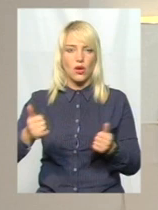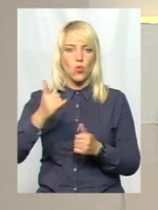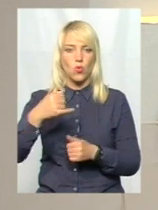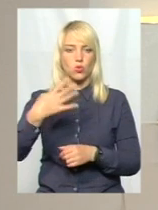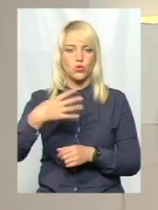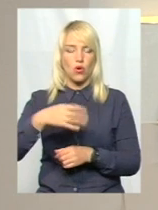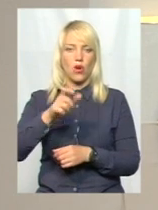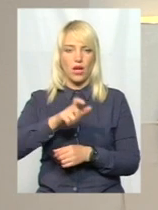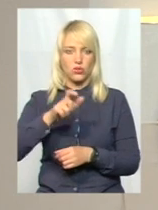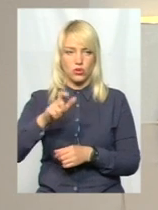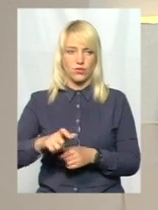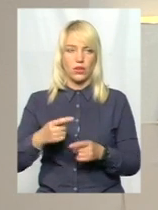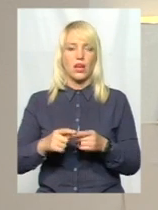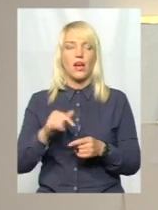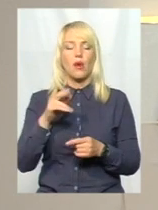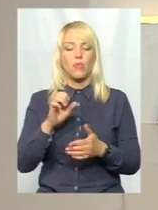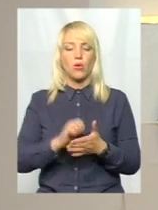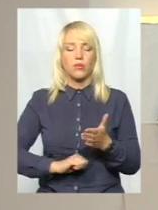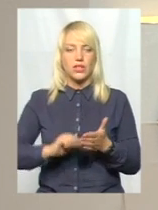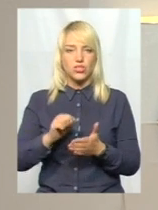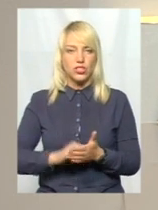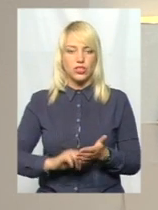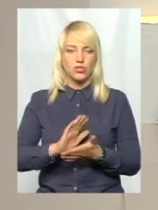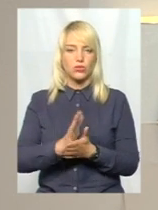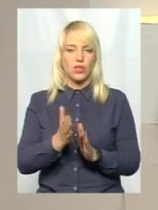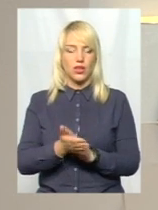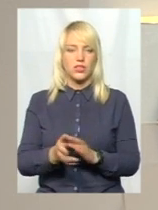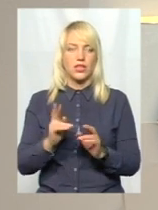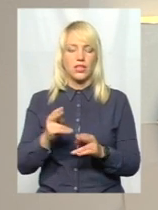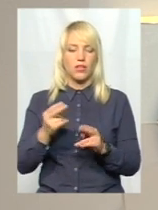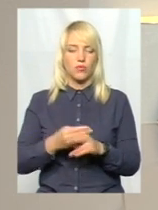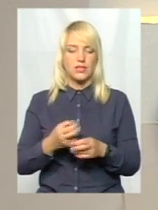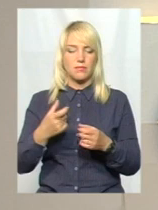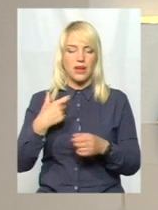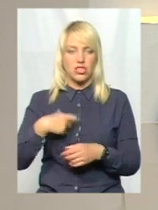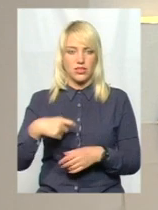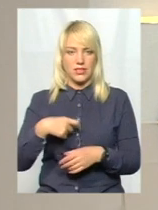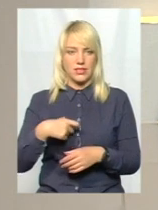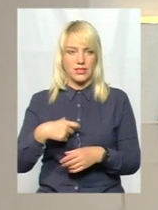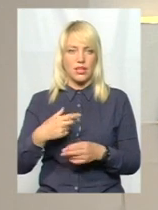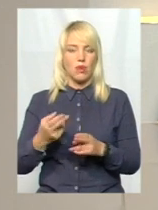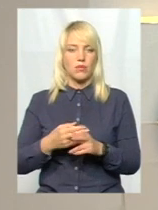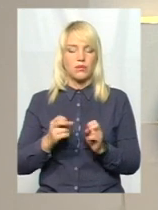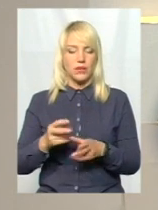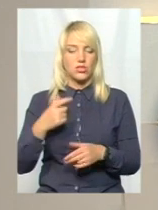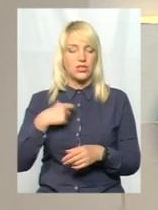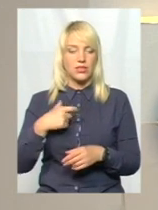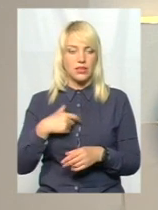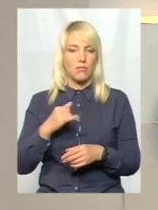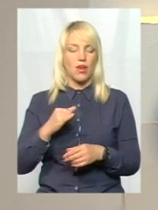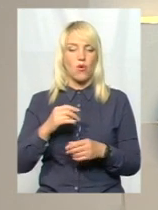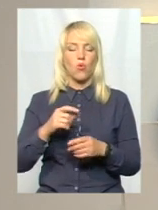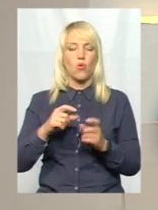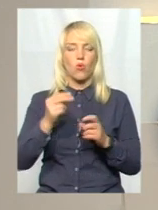цієї ситуації, чому вона сталася, та про те, як убезпечити себе у закладах громадського харчування, говоримо сьогодні у студії.